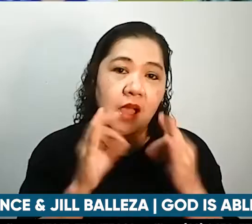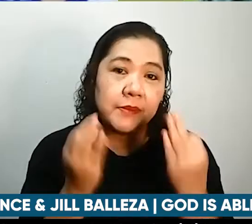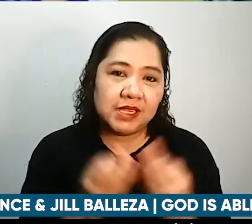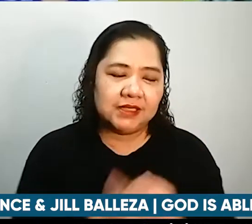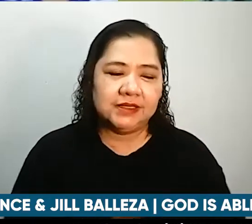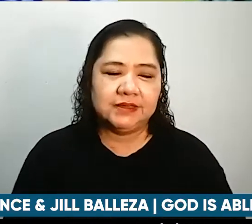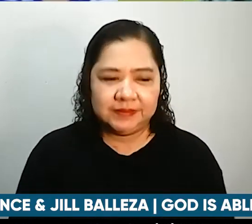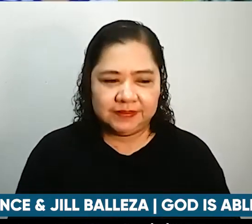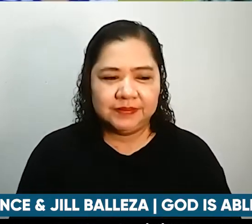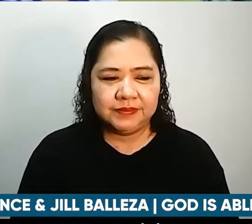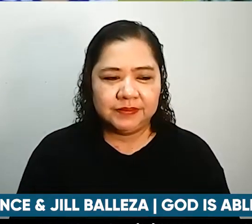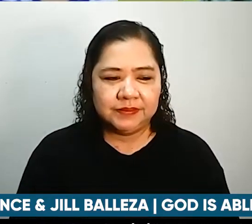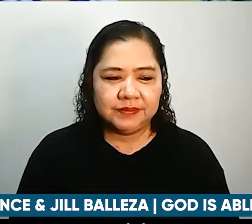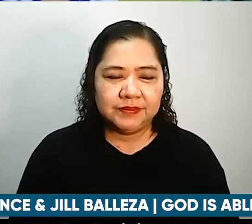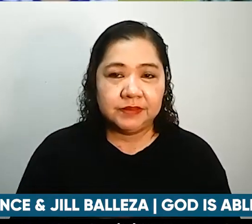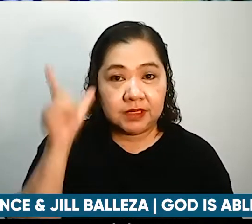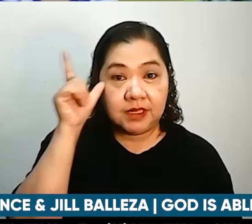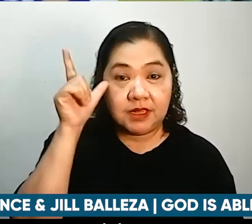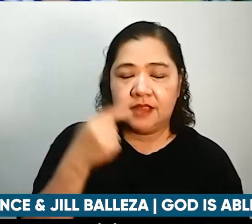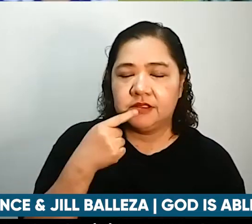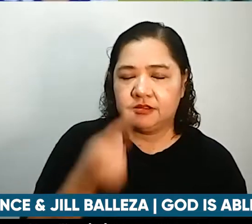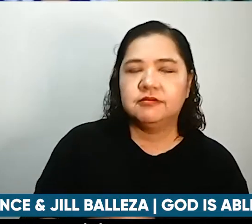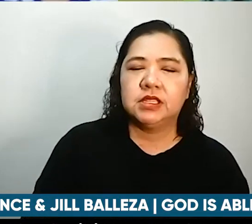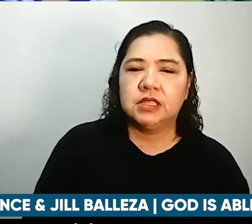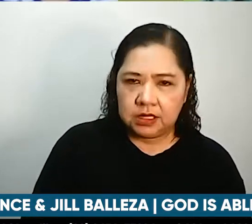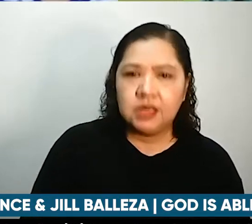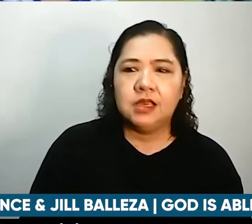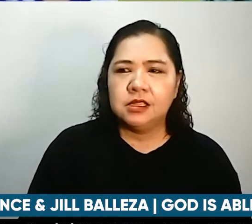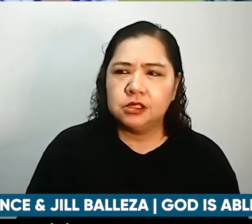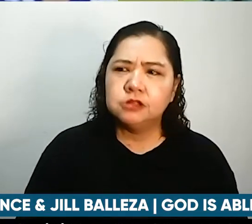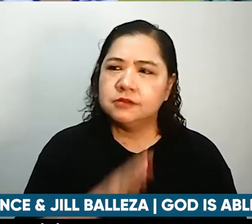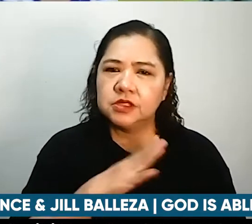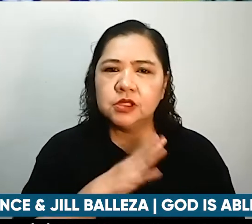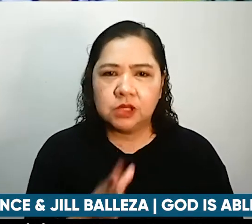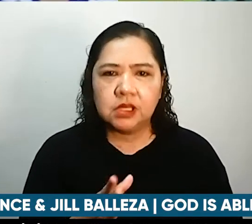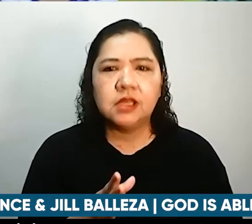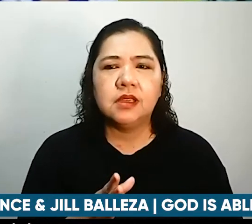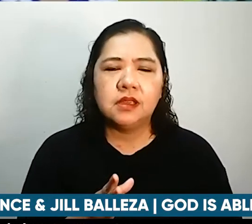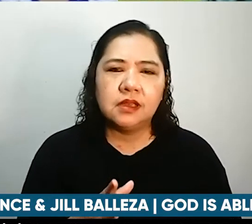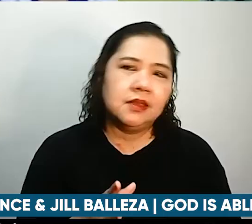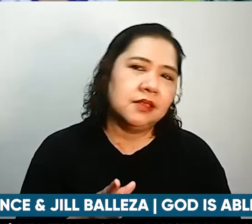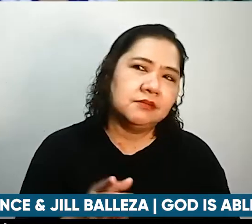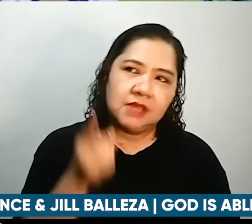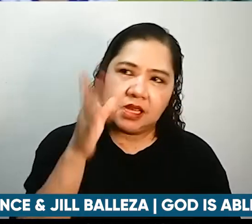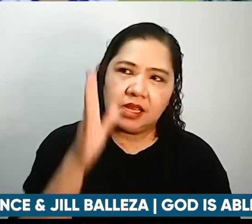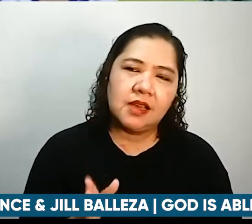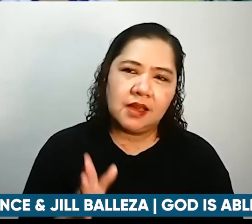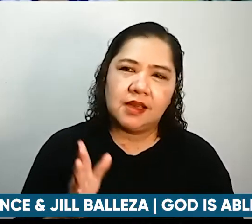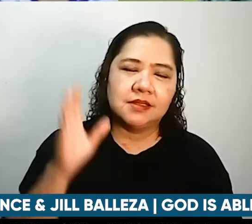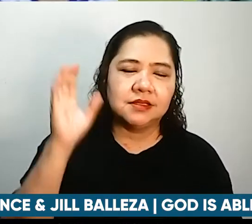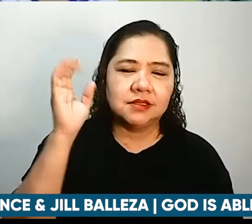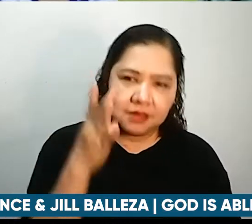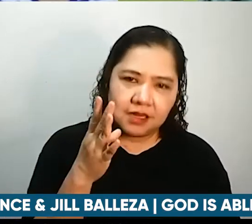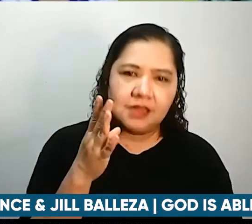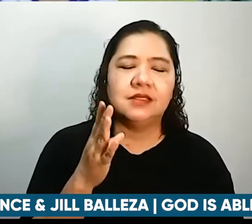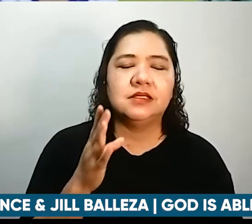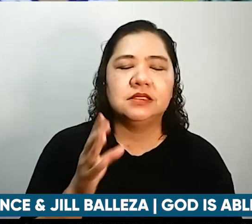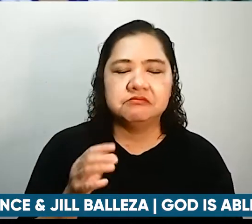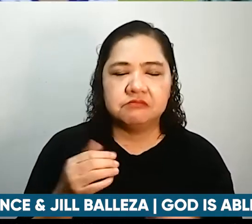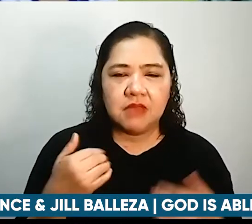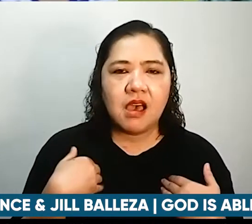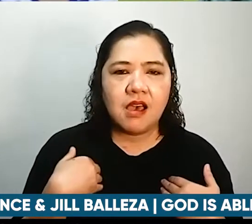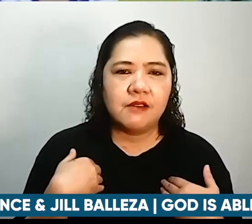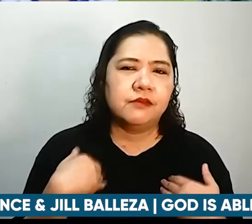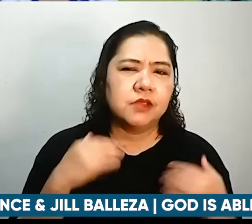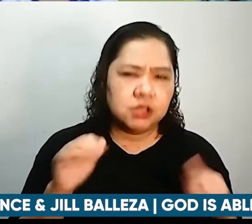Ayan. Okay naman po by God's amazing grace. May mga challenges but Lagi namang sapat